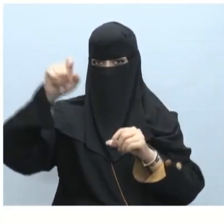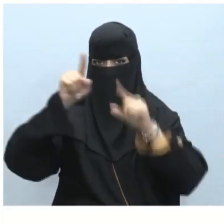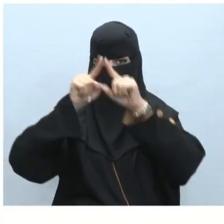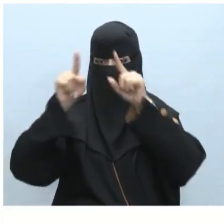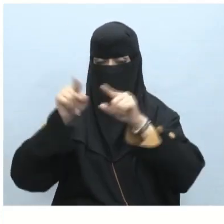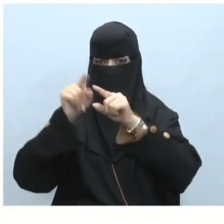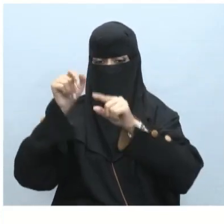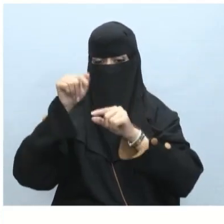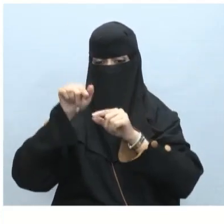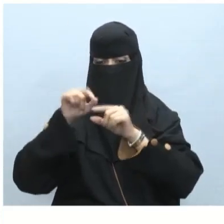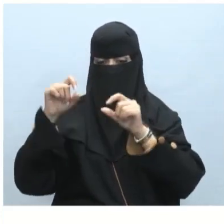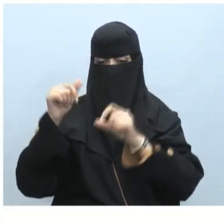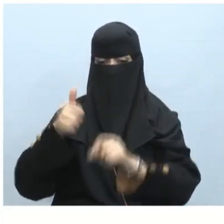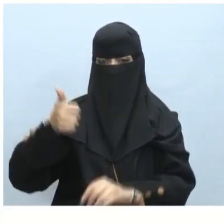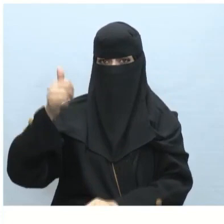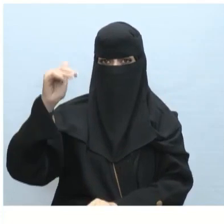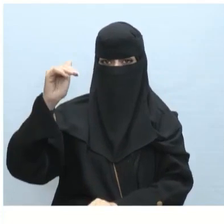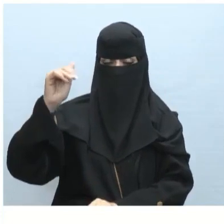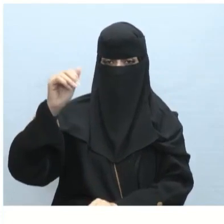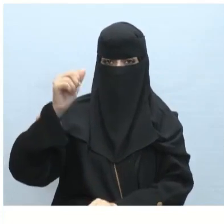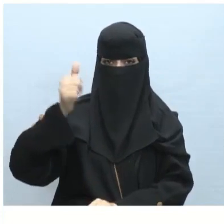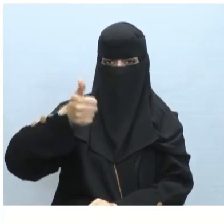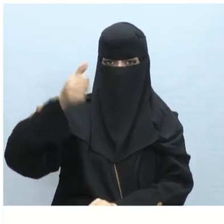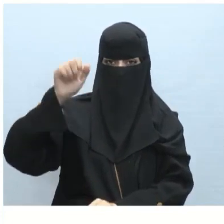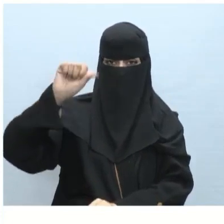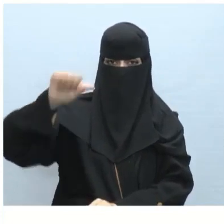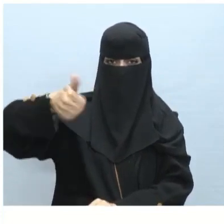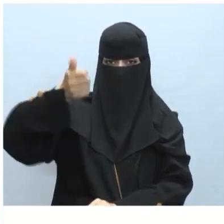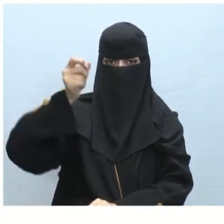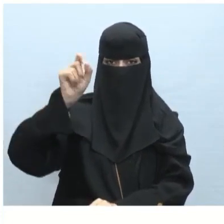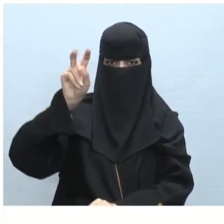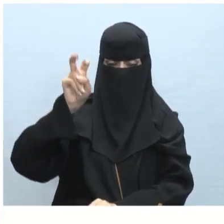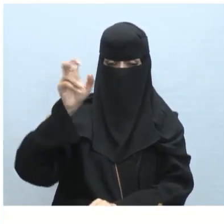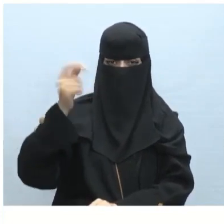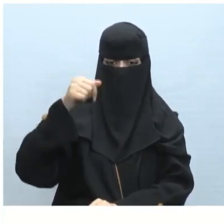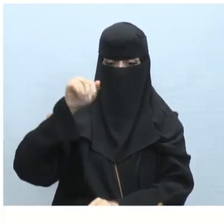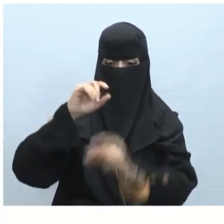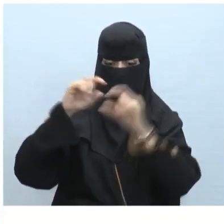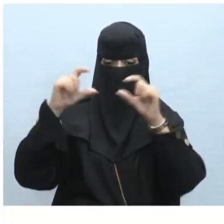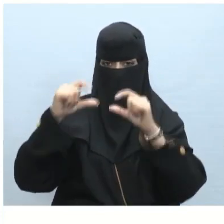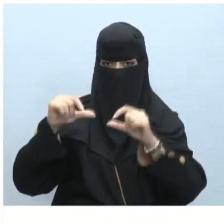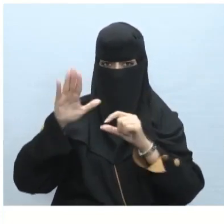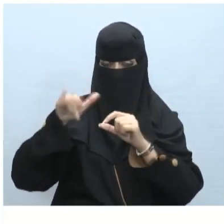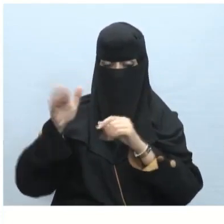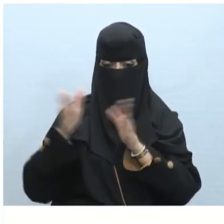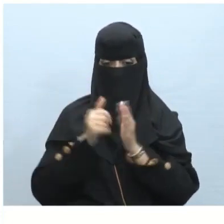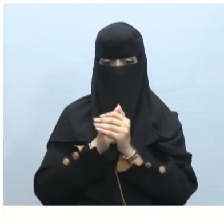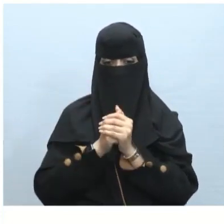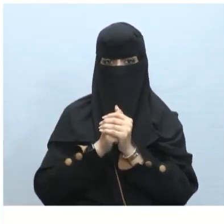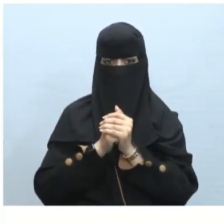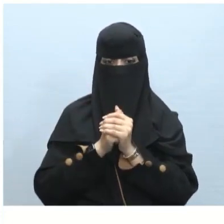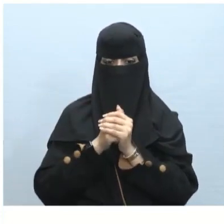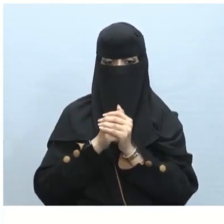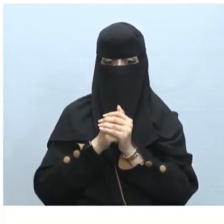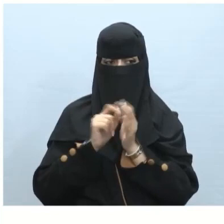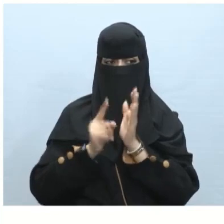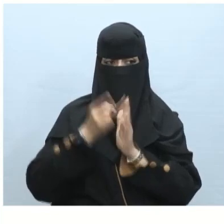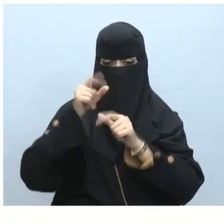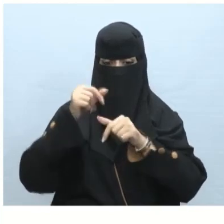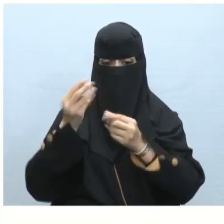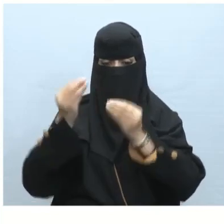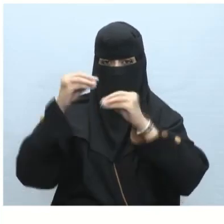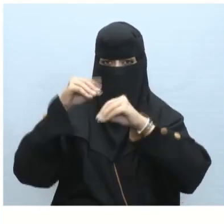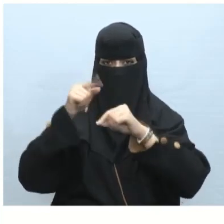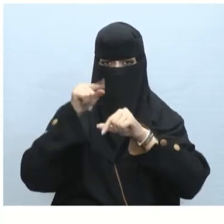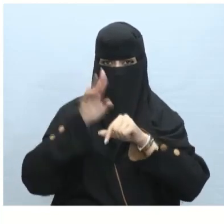علامة تبويب تصميم SmartArt تحتوي على مجموعة من العيقونات العيقونة الأولى إضافة